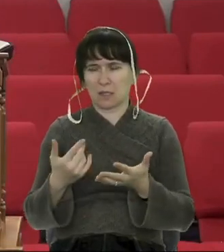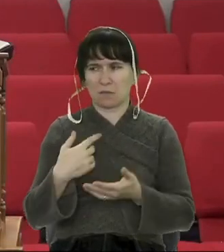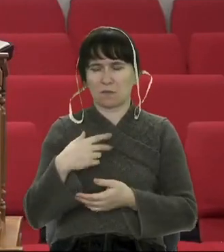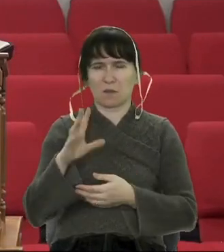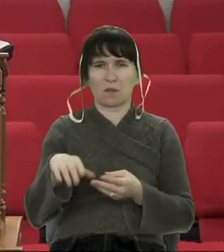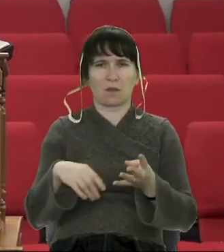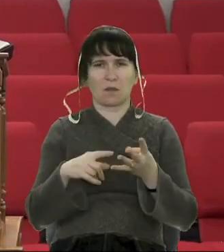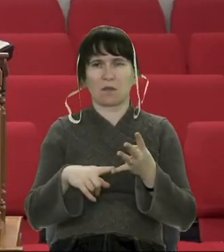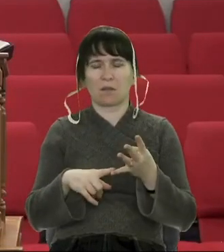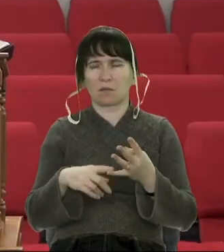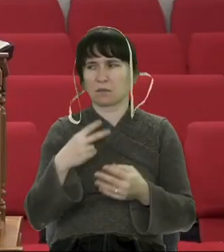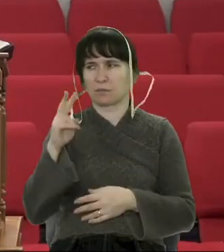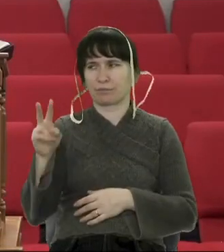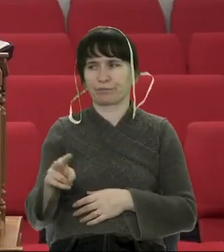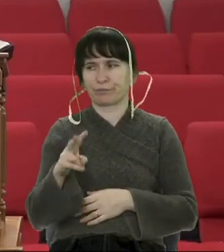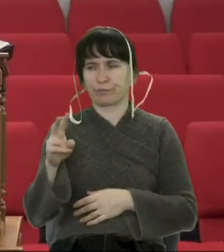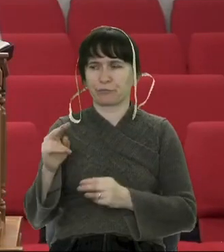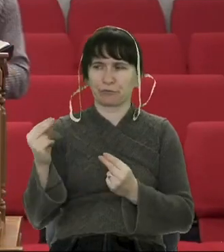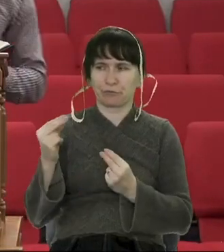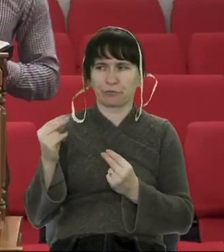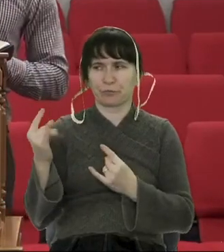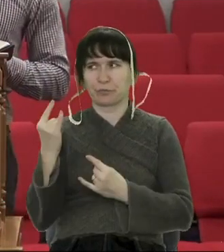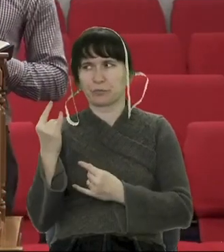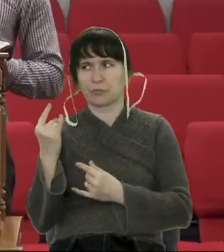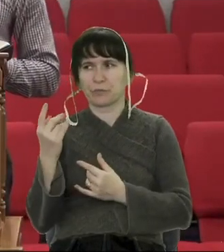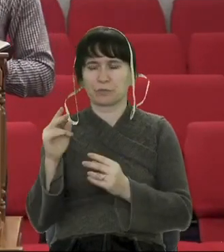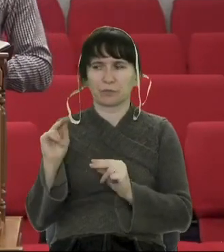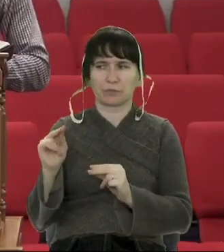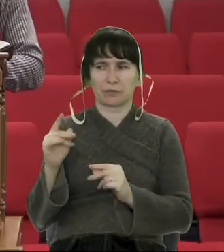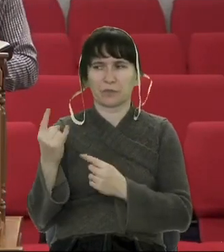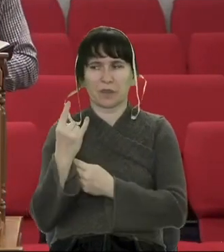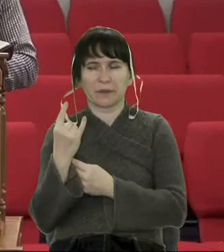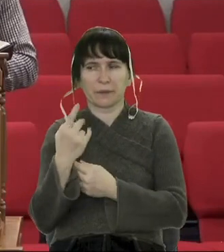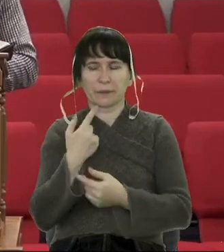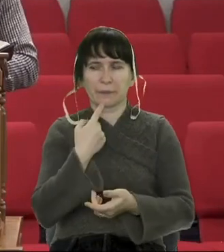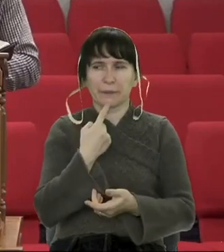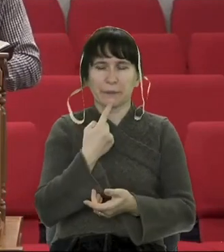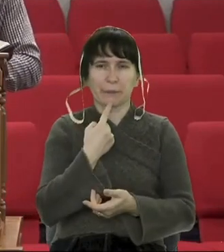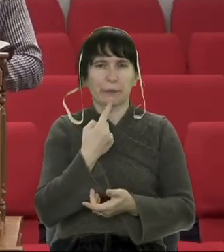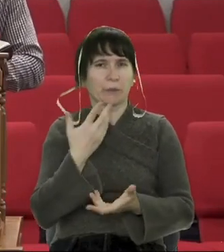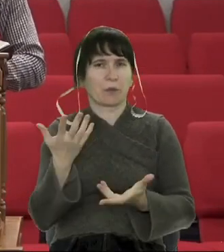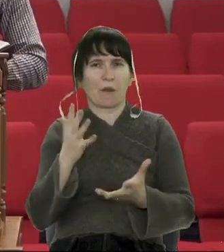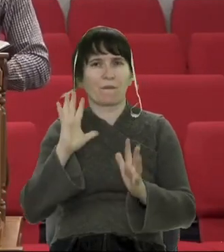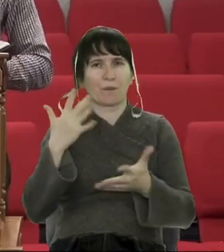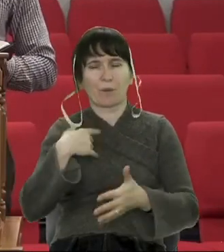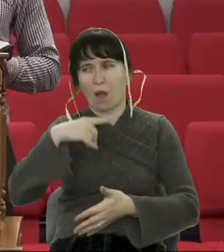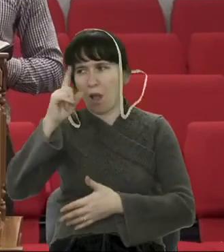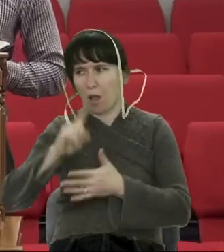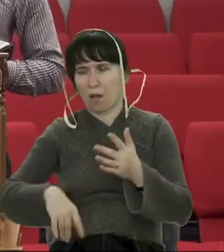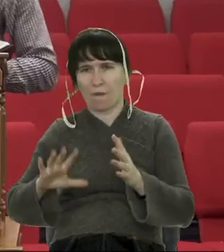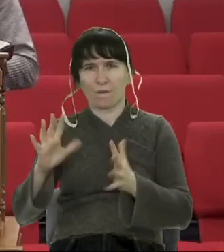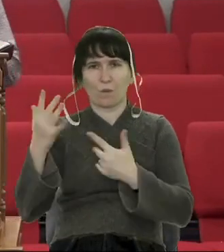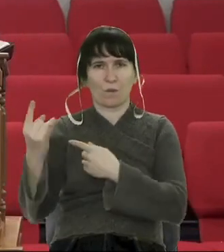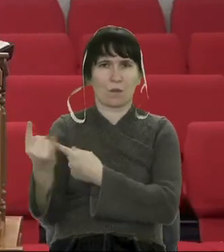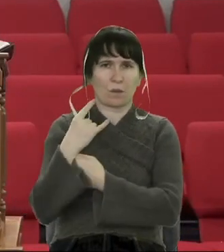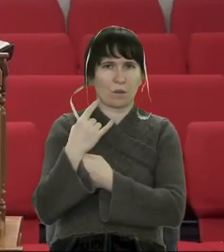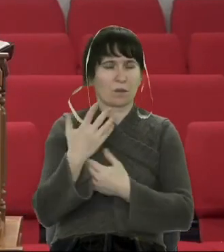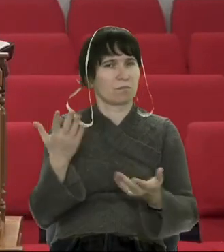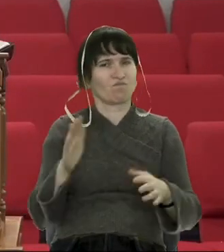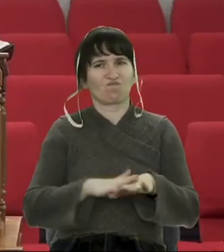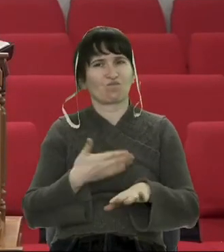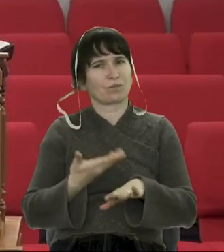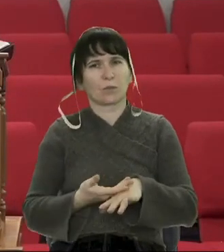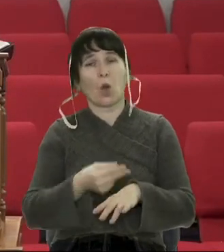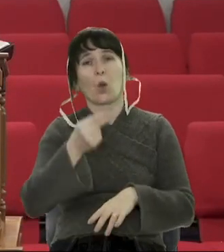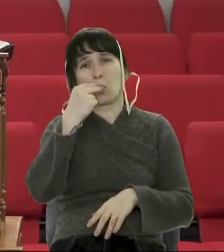говорить правду тобі чи ні. А можливо я знов повірю їй і знов обпечусь. Брати і сестри, говорімо